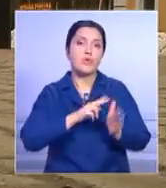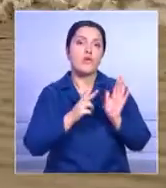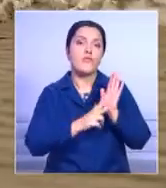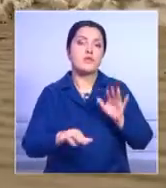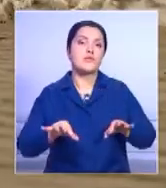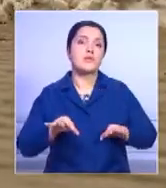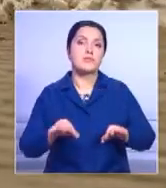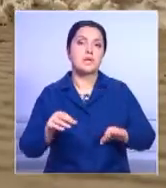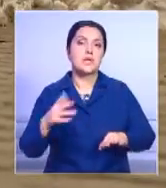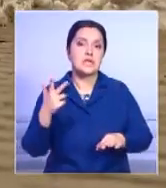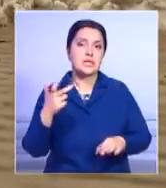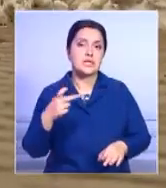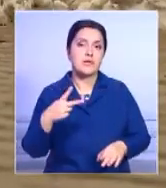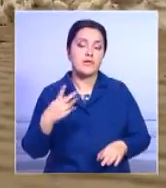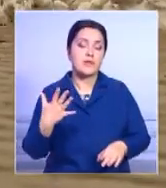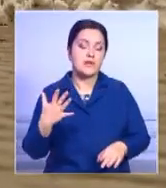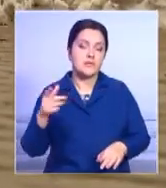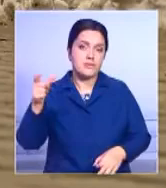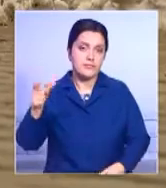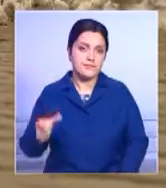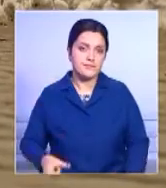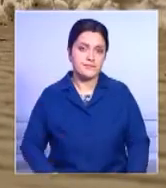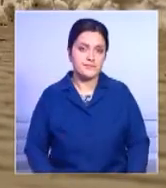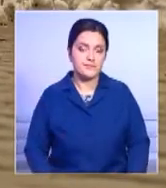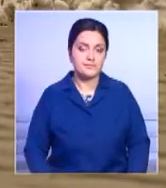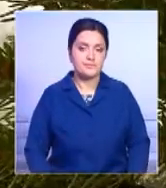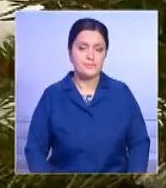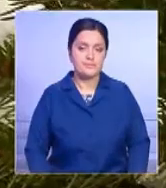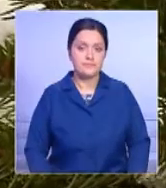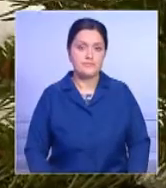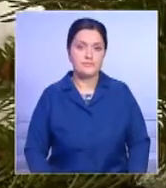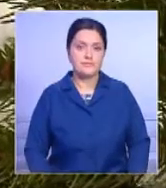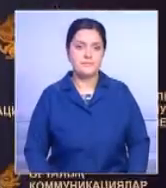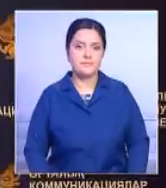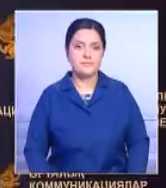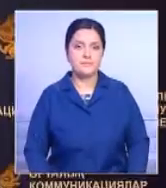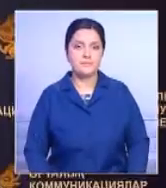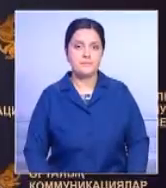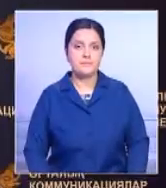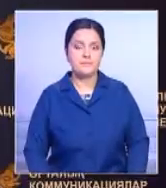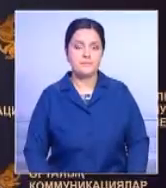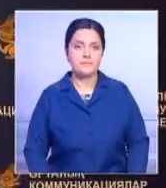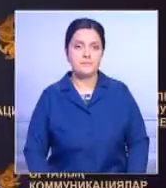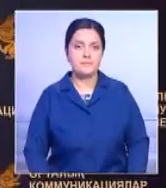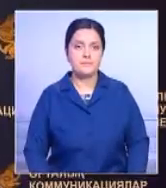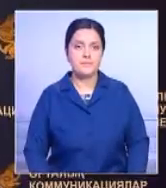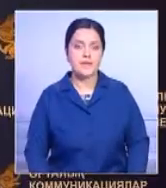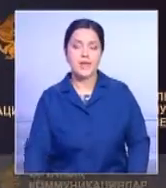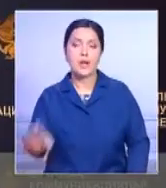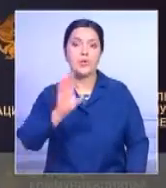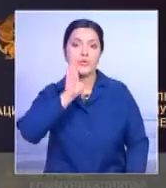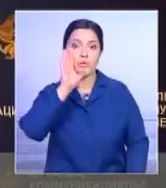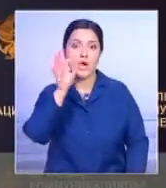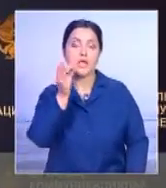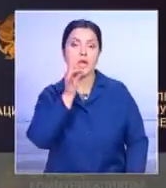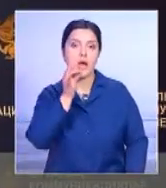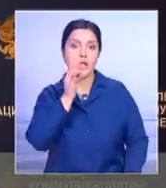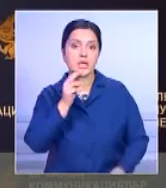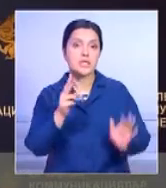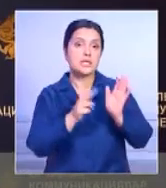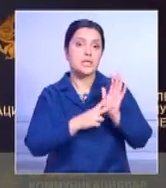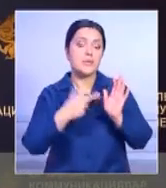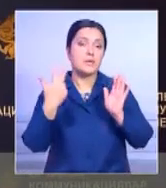работают более 80 машин и 325 человек. В 7.30 утра уже все рабочие,